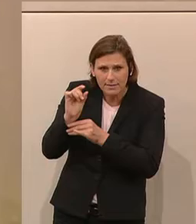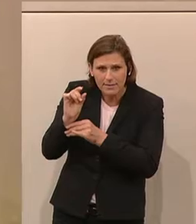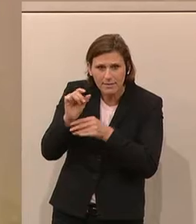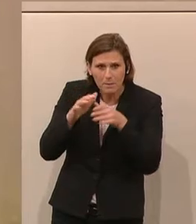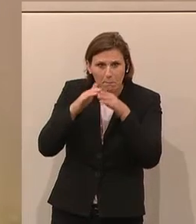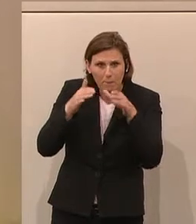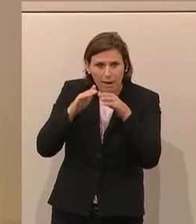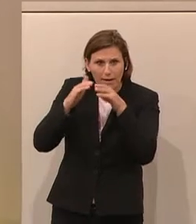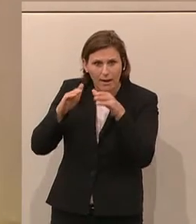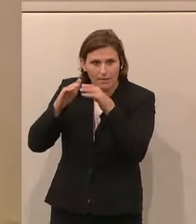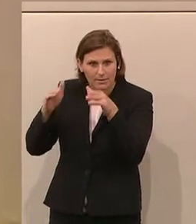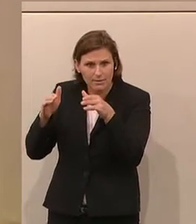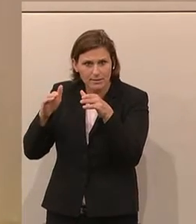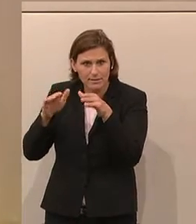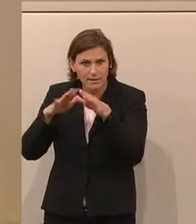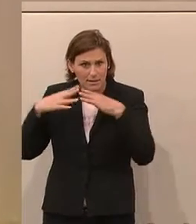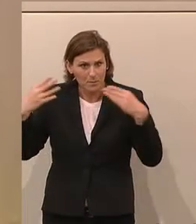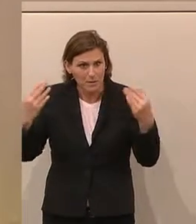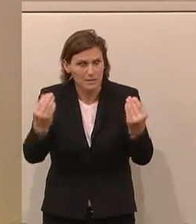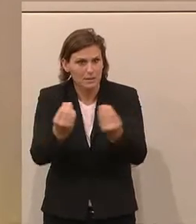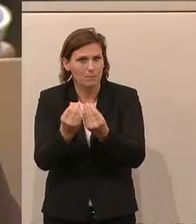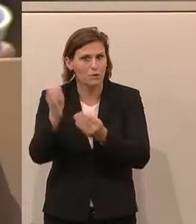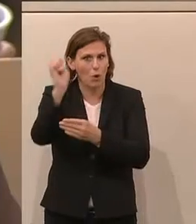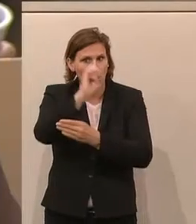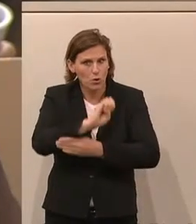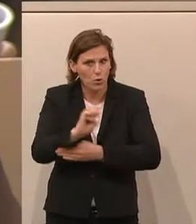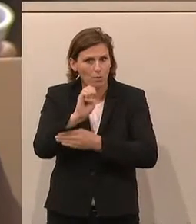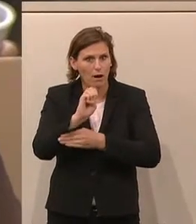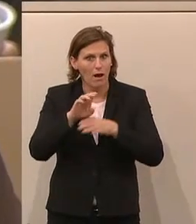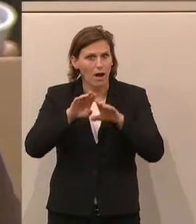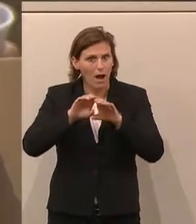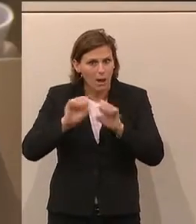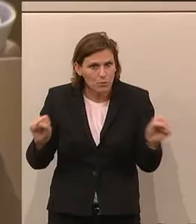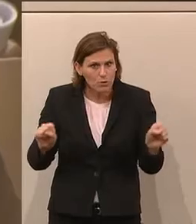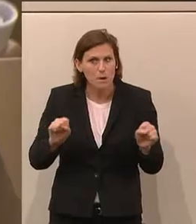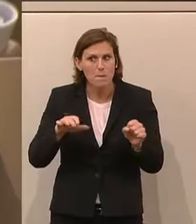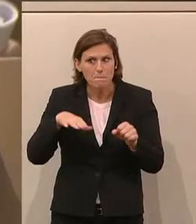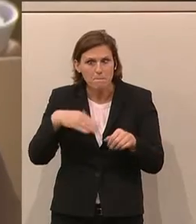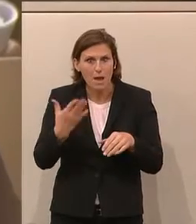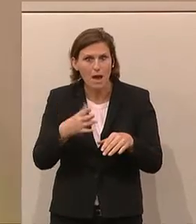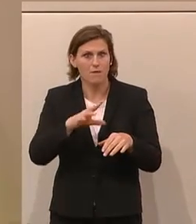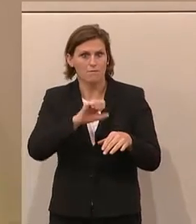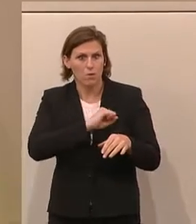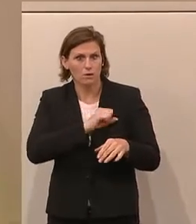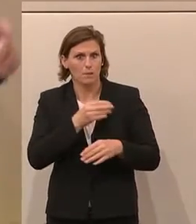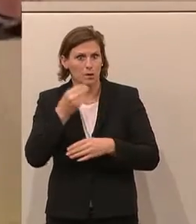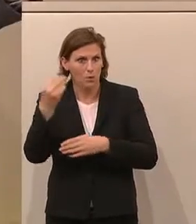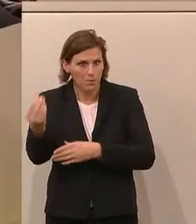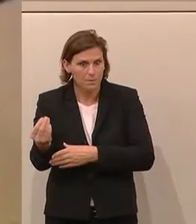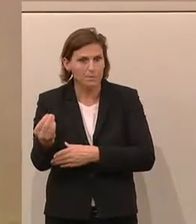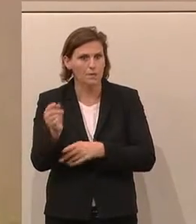geht und insgesamt die Europäische Union vom Abkommen mit dem Mercosur wesentlich profitieren würde. Diese